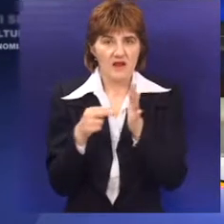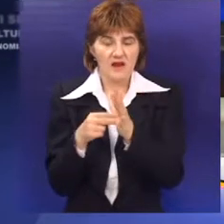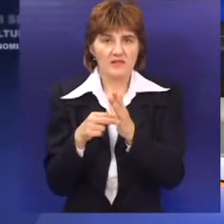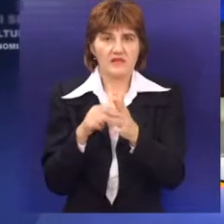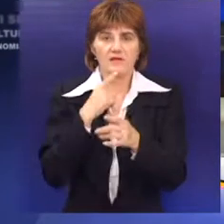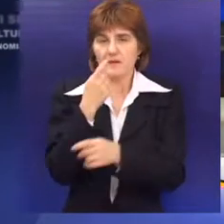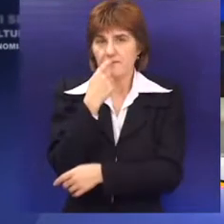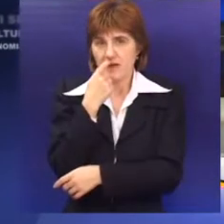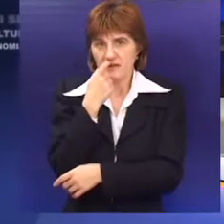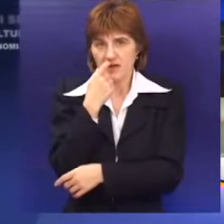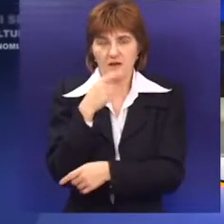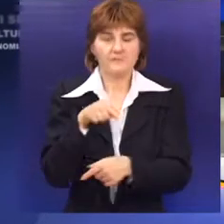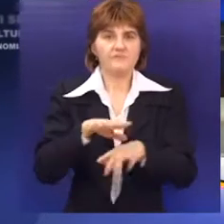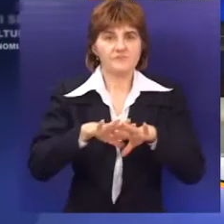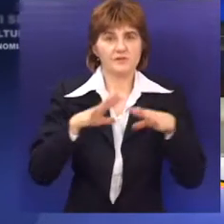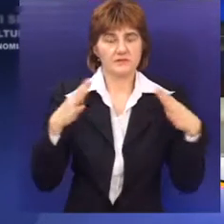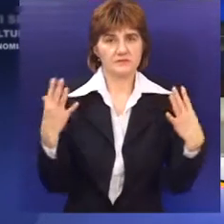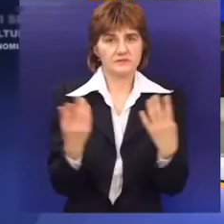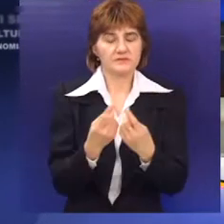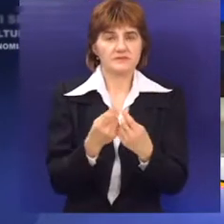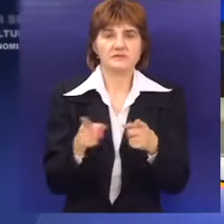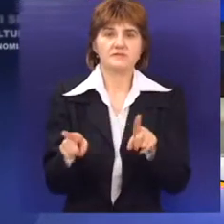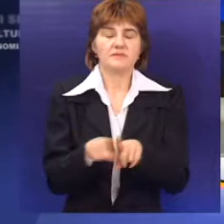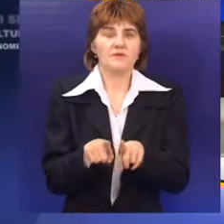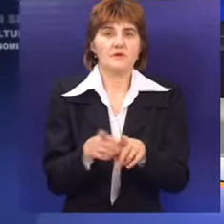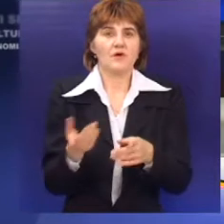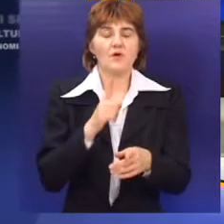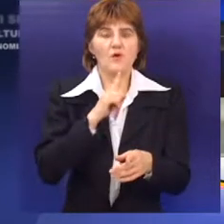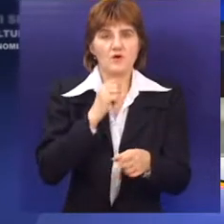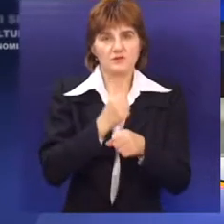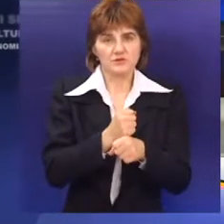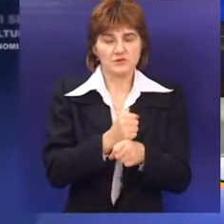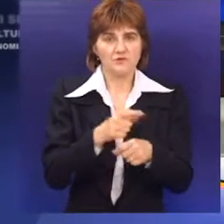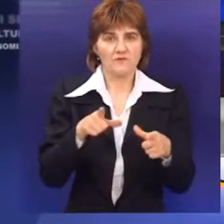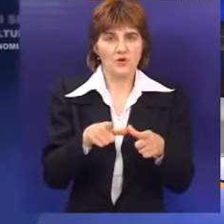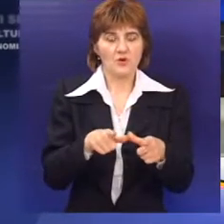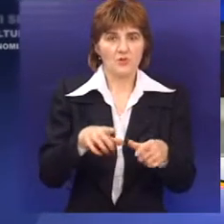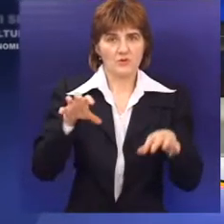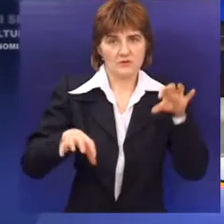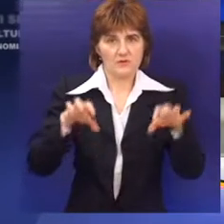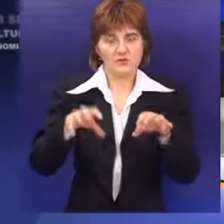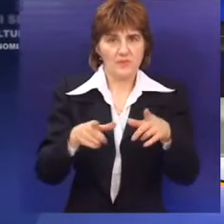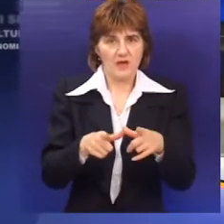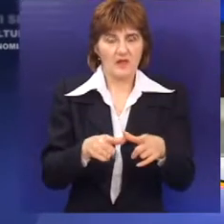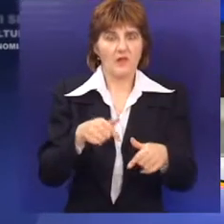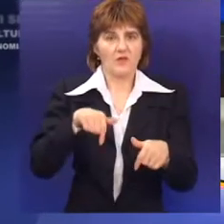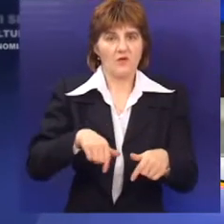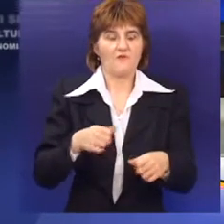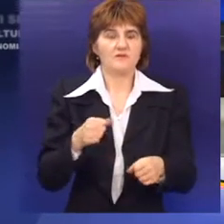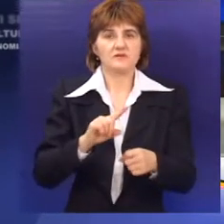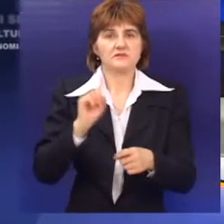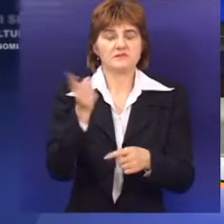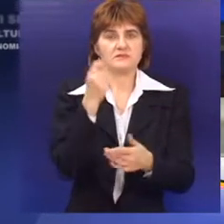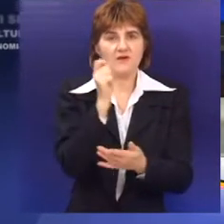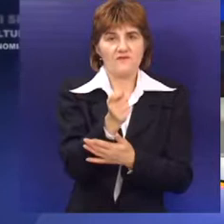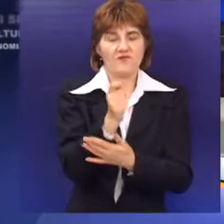otpad i metal. Projekat nosi naziv ka zajednicama koje recikliraju u Osječko-Baranjskoj županiji, i Severno-Bačkom okrugu